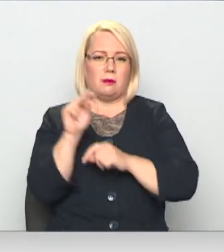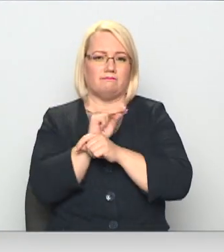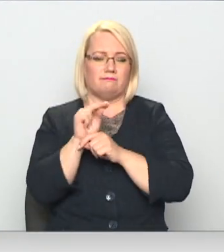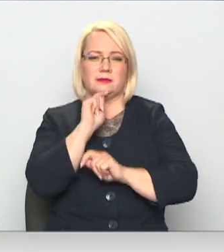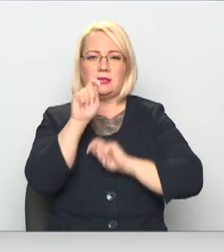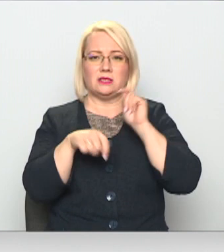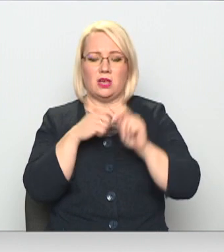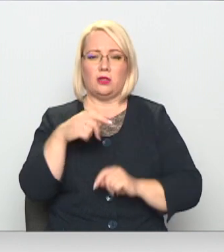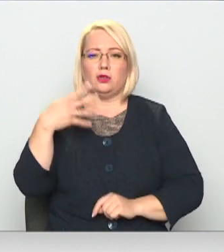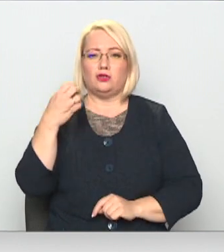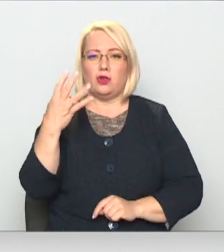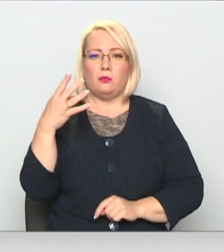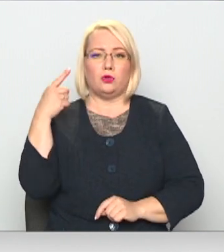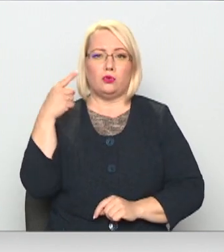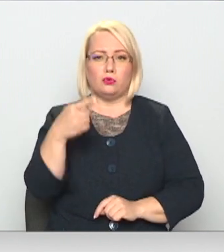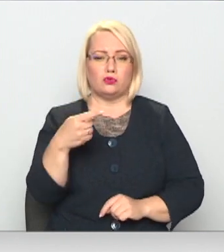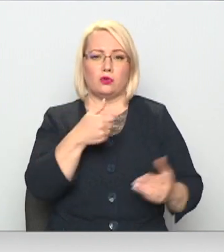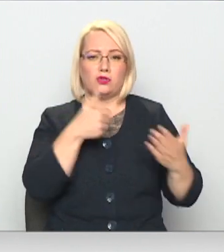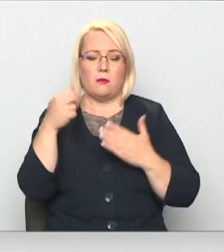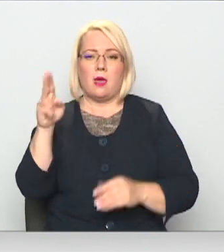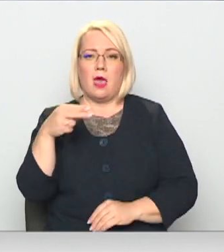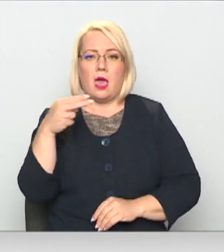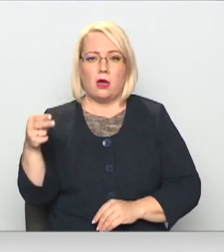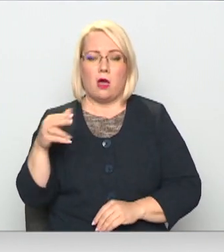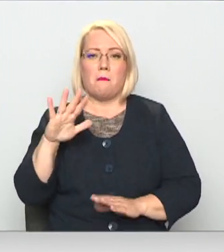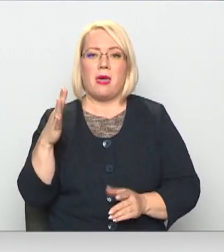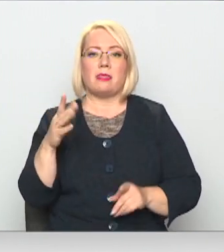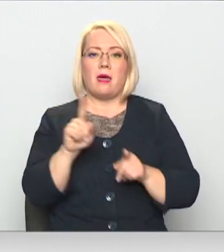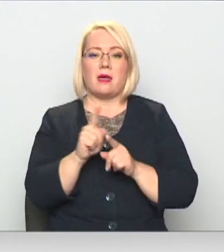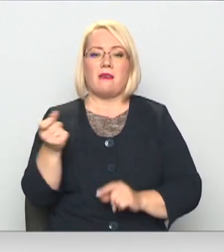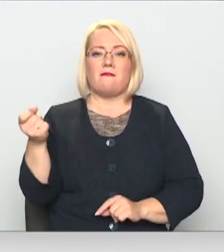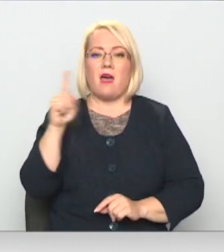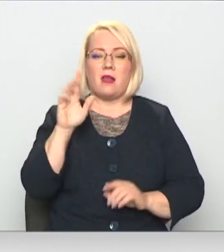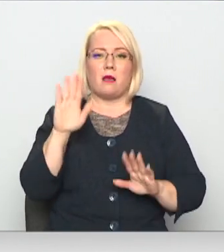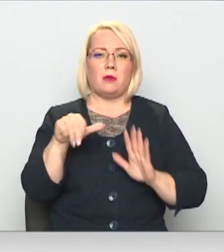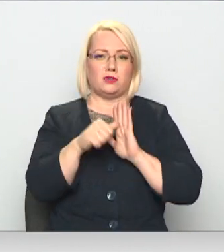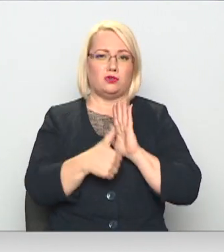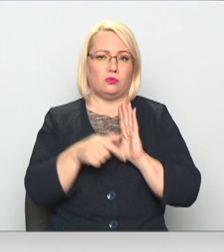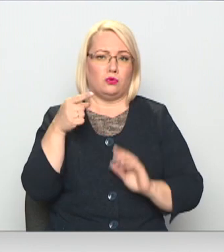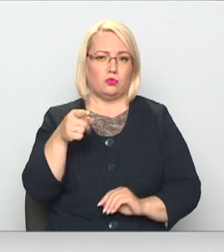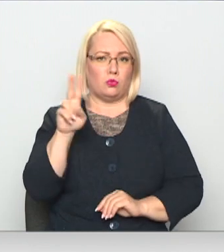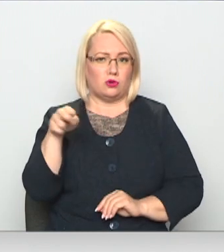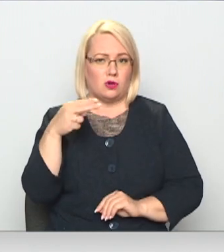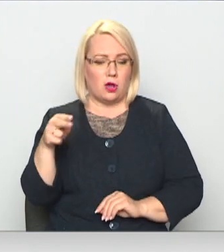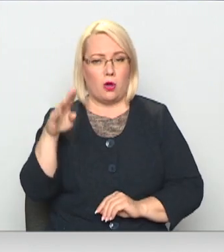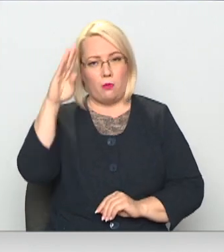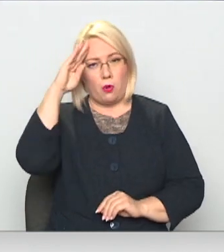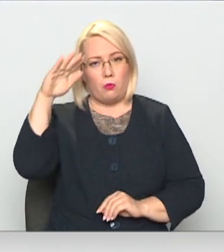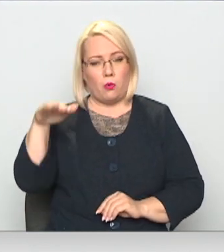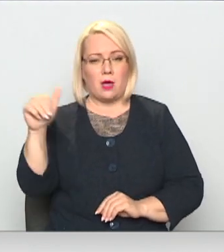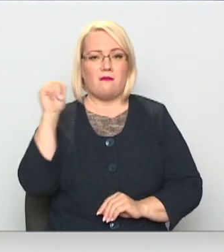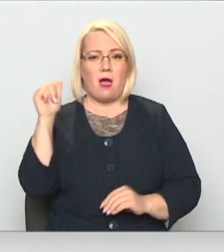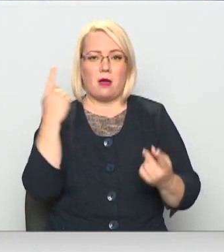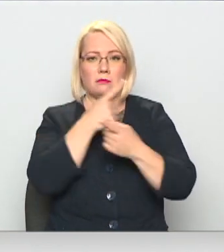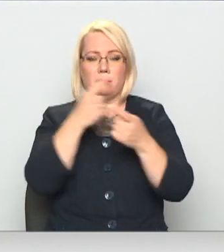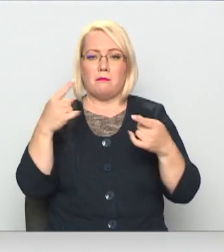nevien nepieciešamie 14 600 eiro, bet pat vairāk nekā 16 000 eiro. Par puisi vakar ziņojām